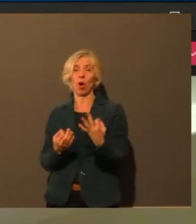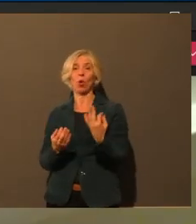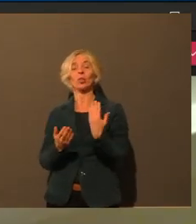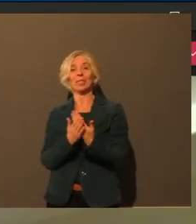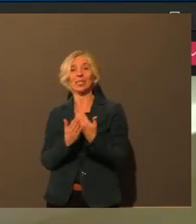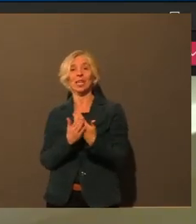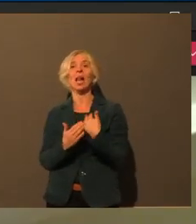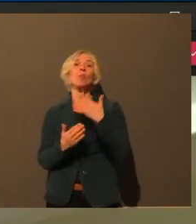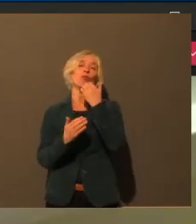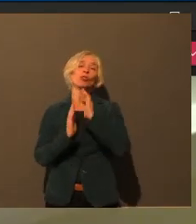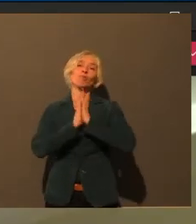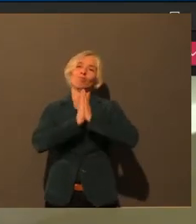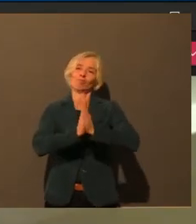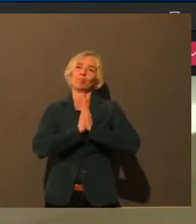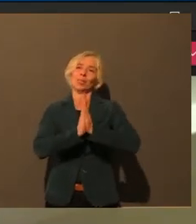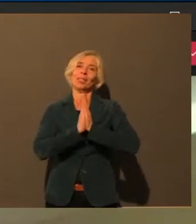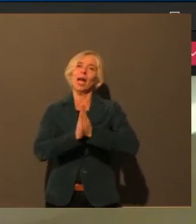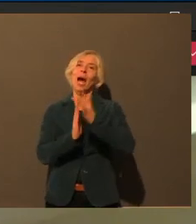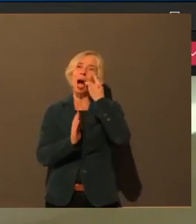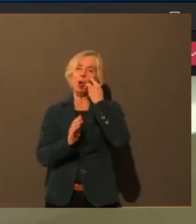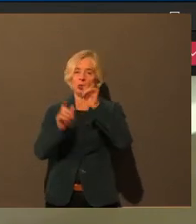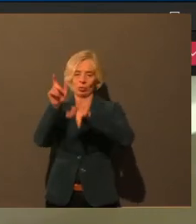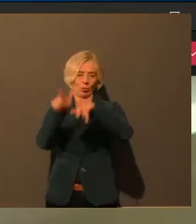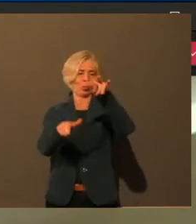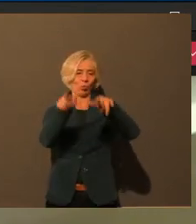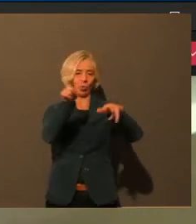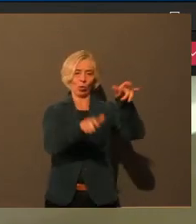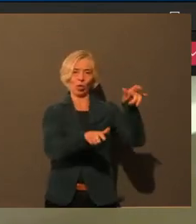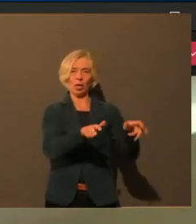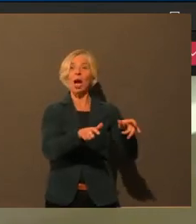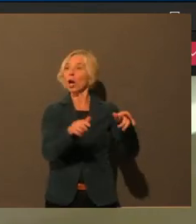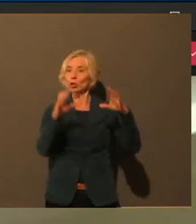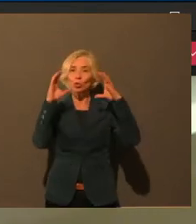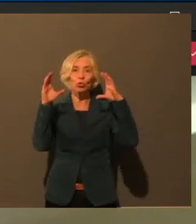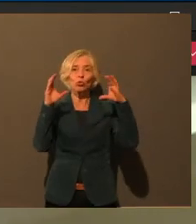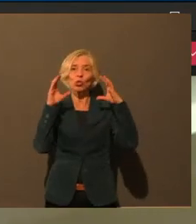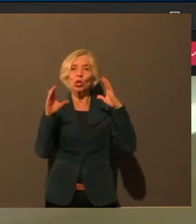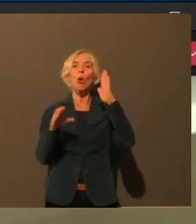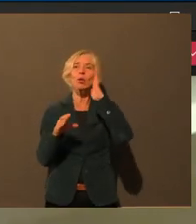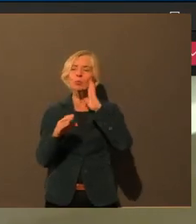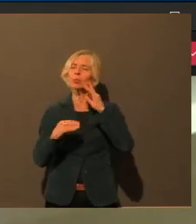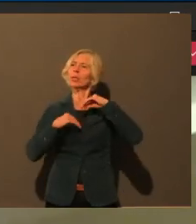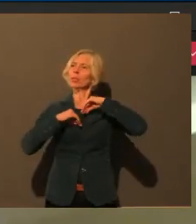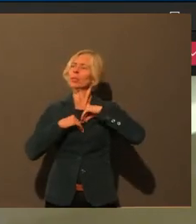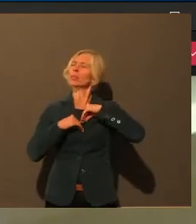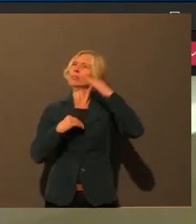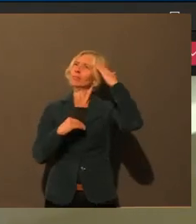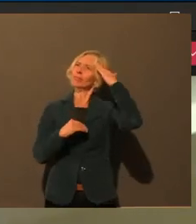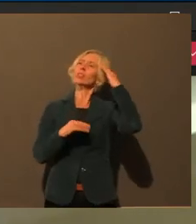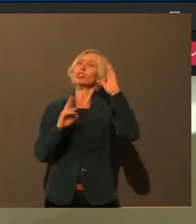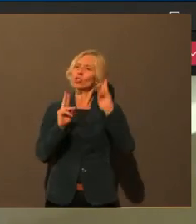auch den Corona-Pirat auffordern. Oder die, die zuschauen, einfach das so ein bisschen zu unterstützen.